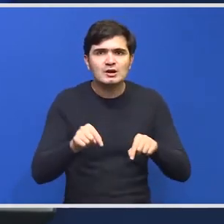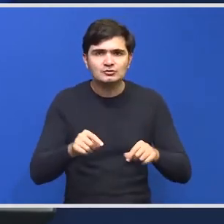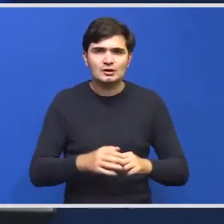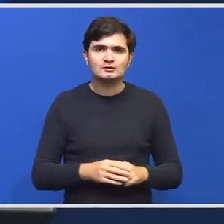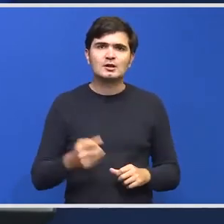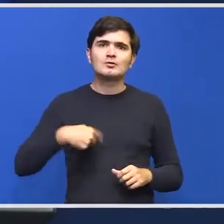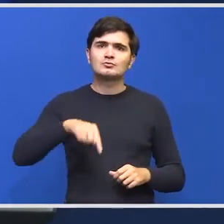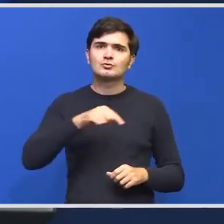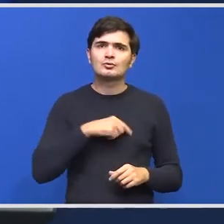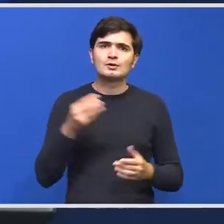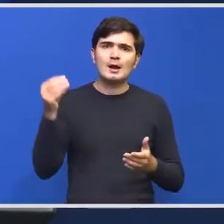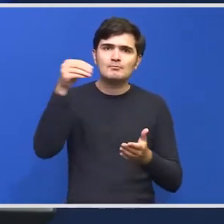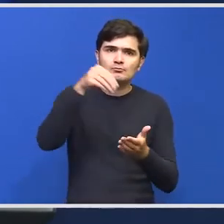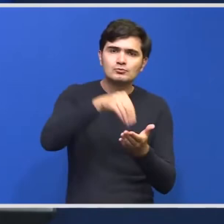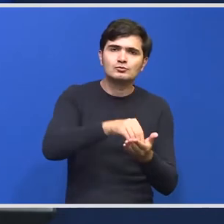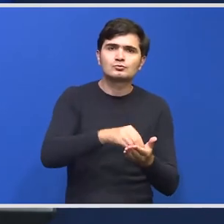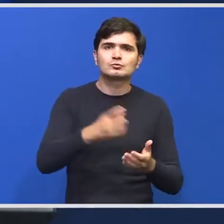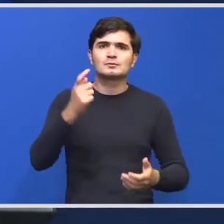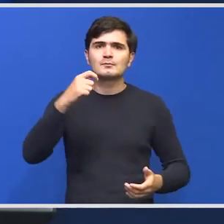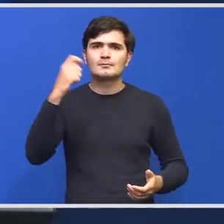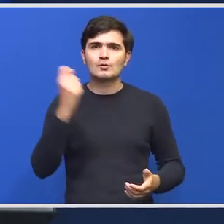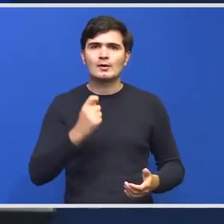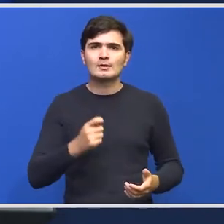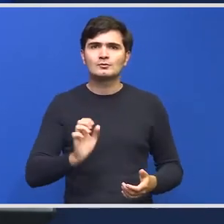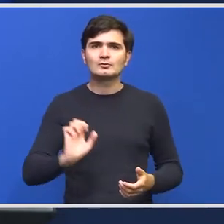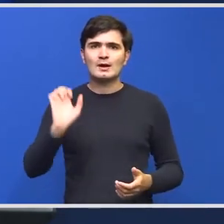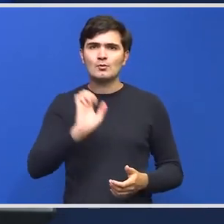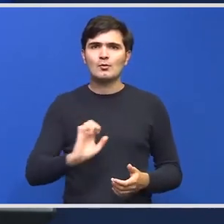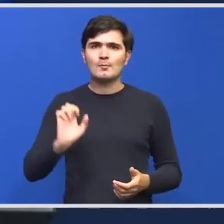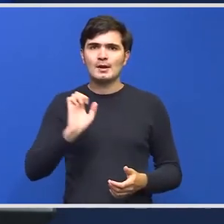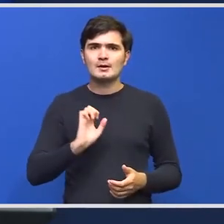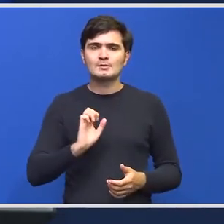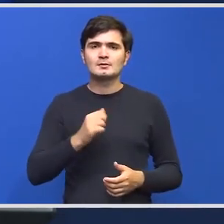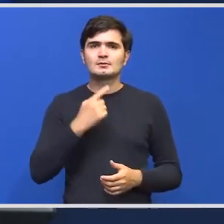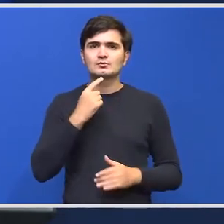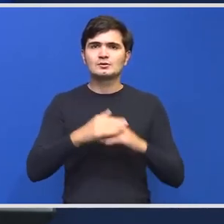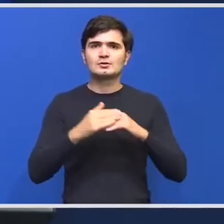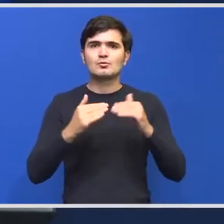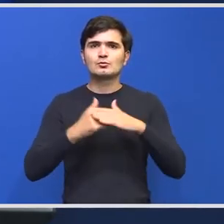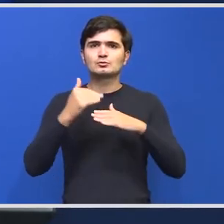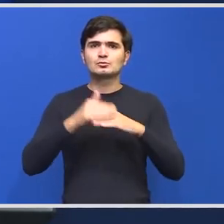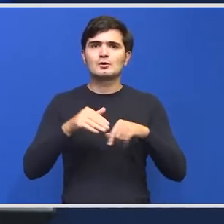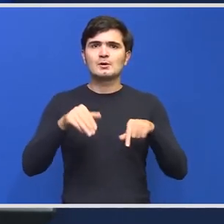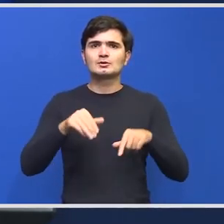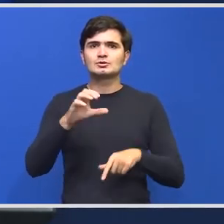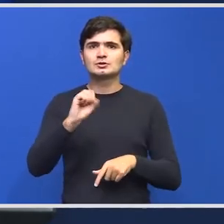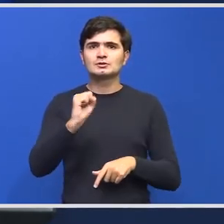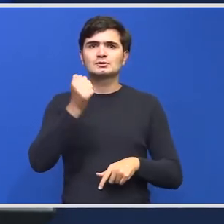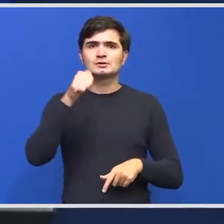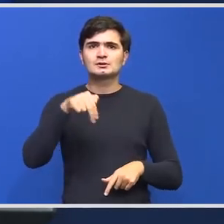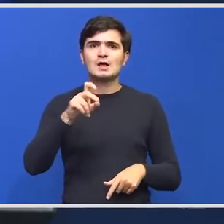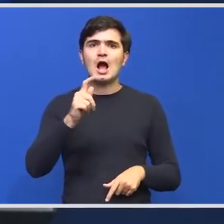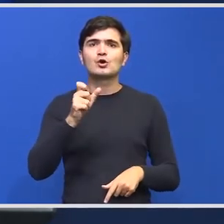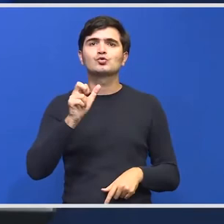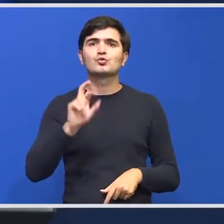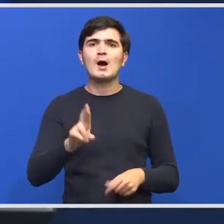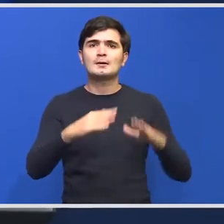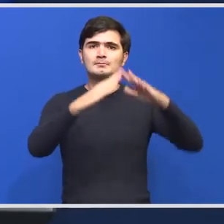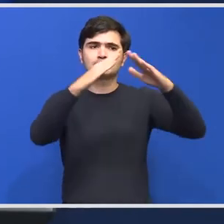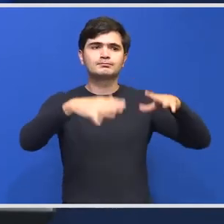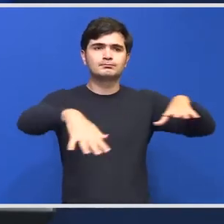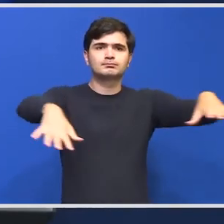și introdus în proiectul european construirea unui sanctuar tocmai în situația în care